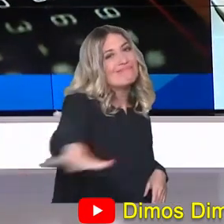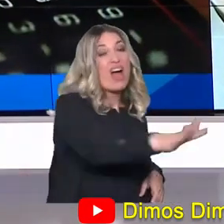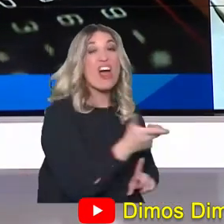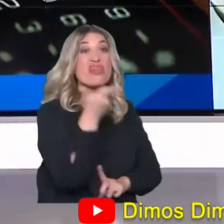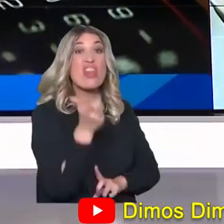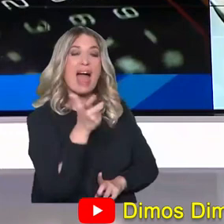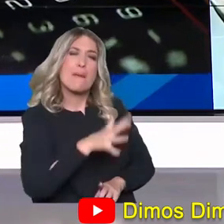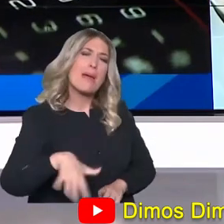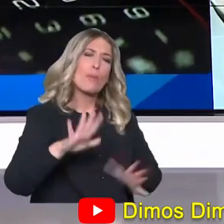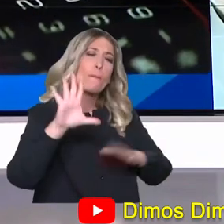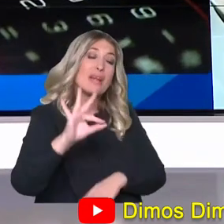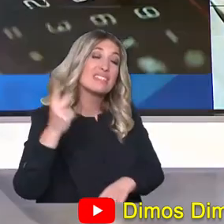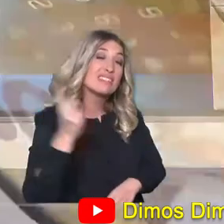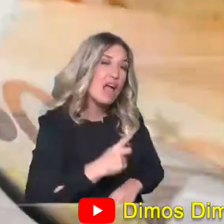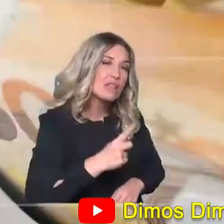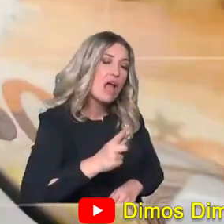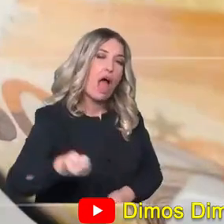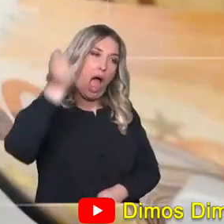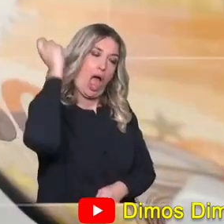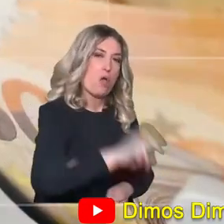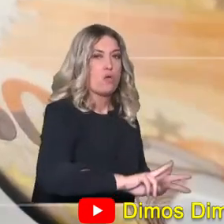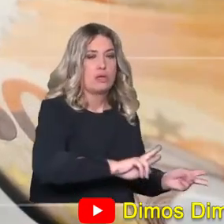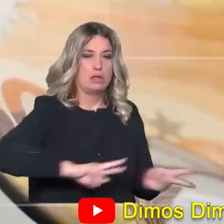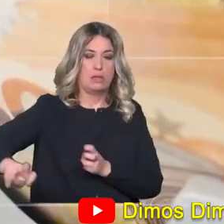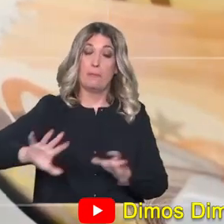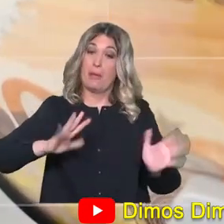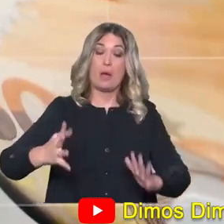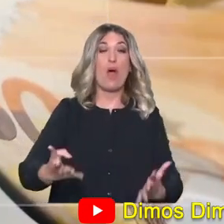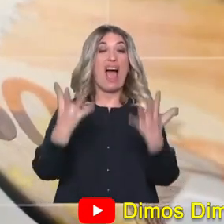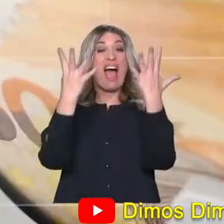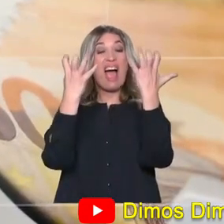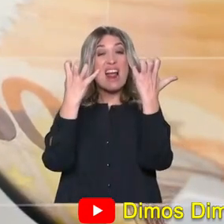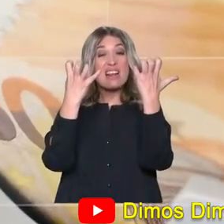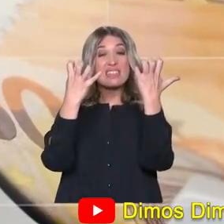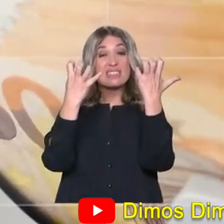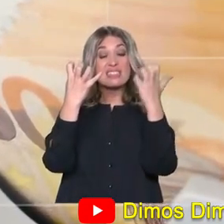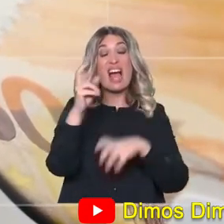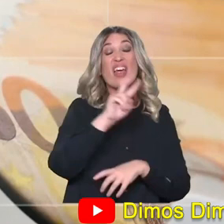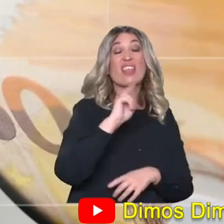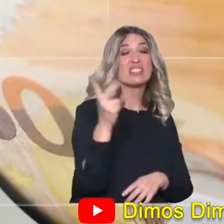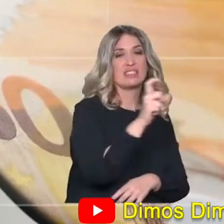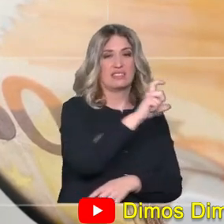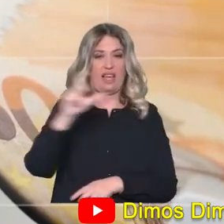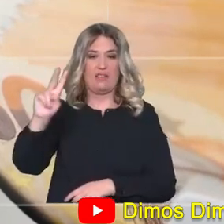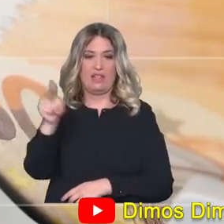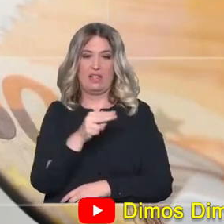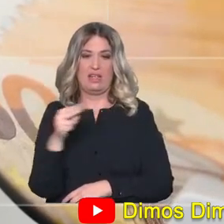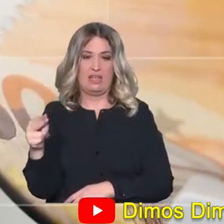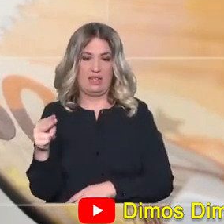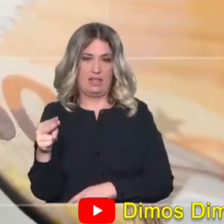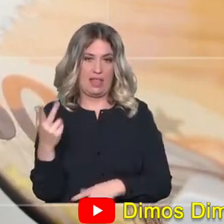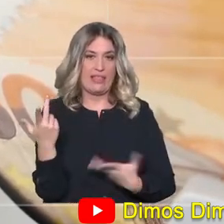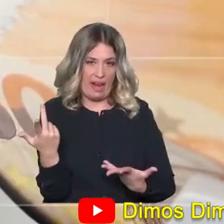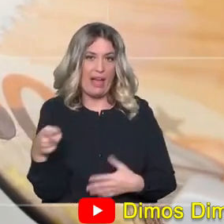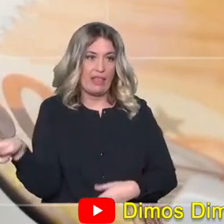Βρισκόνται σε αυτά τα φανς. 90 δισεκατομμύρια ευρώ. Τα 70 είναι δικά τους. Τα έχουν αγοράσει επί